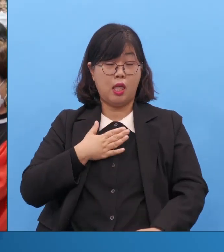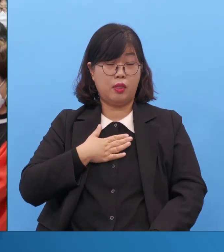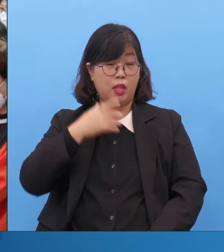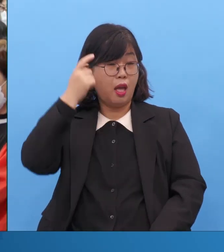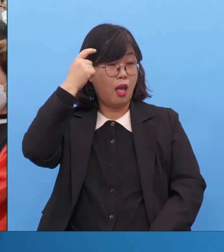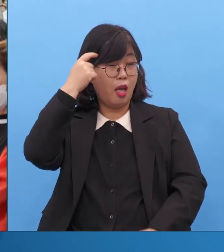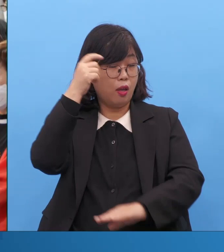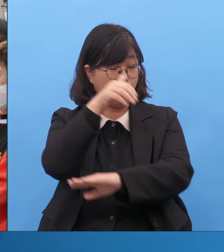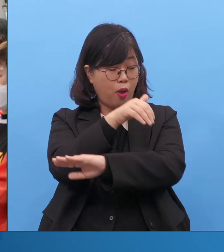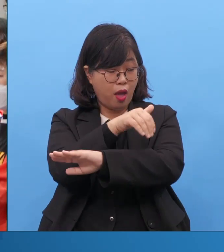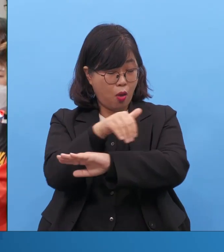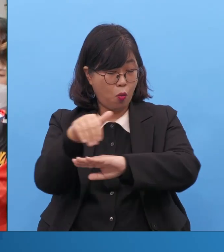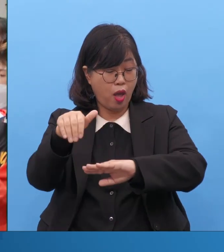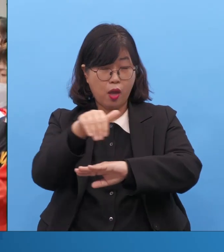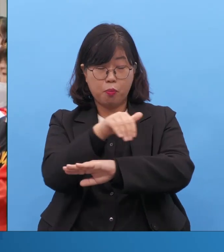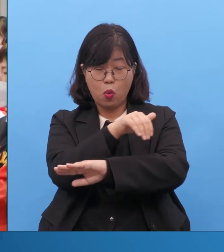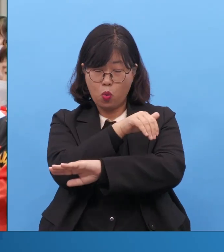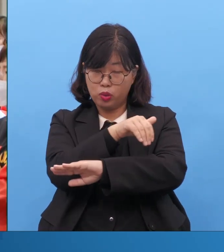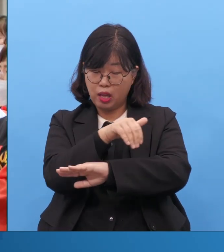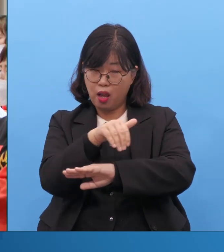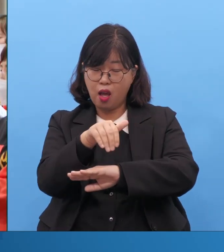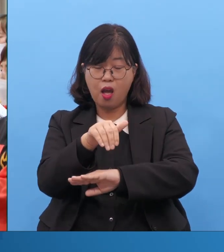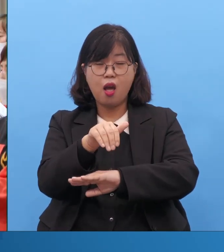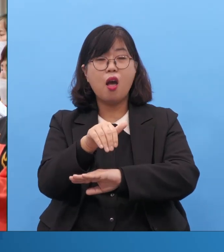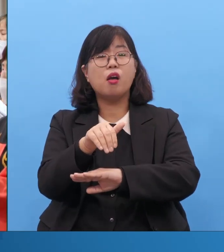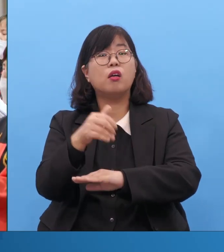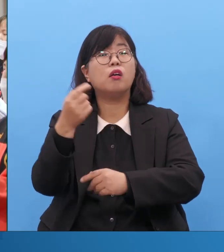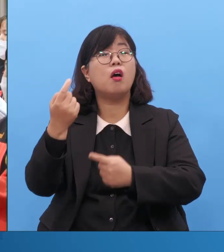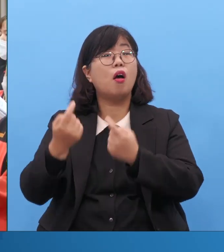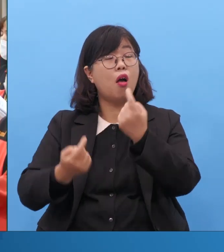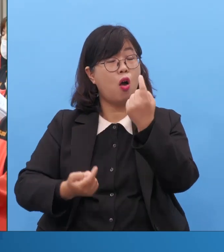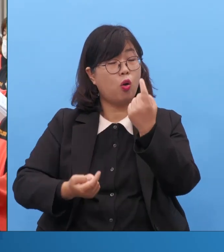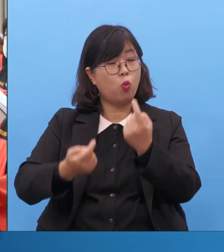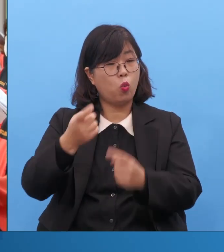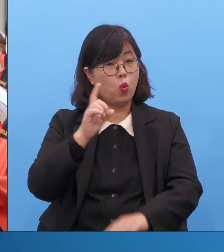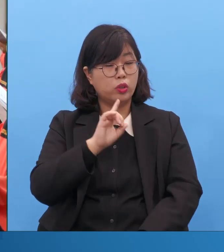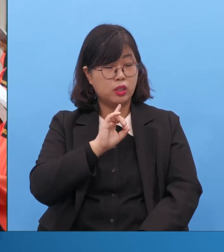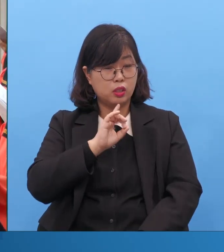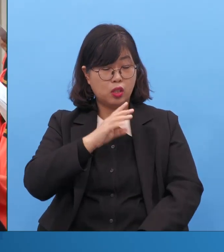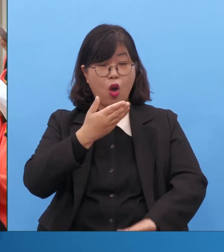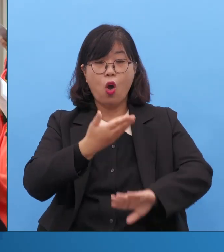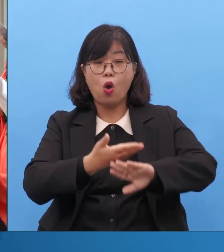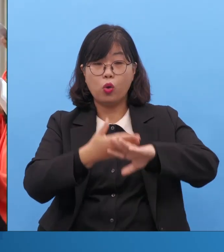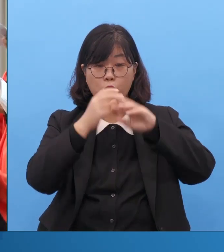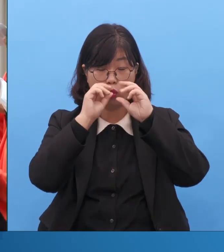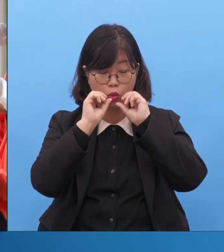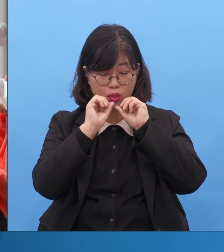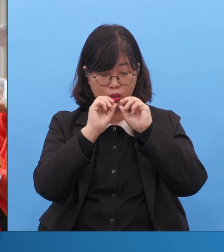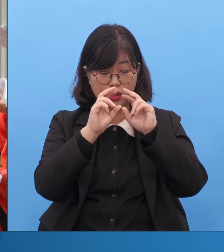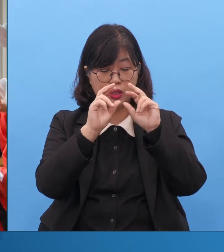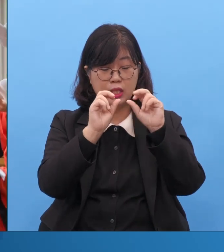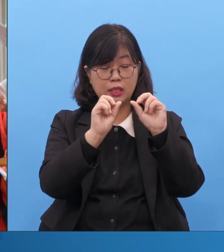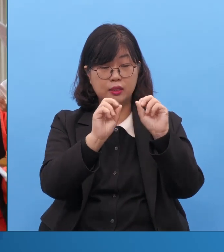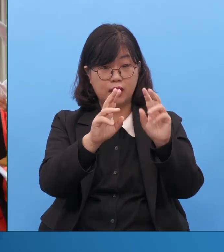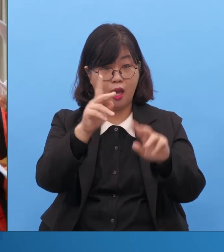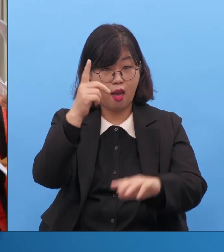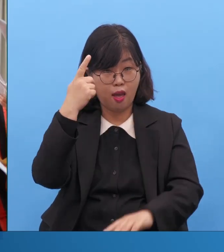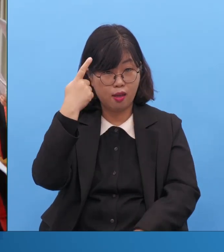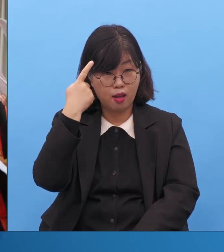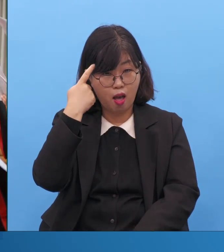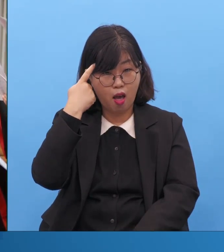내 계획으로 오직 성녀를